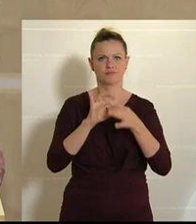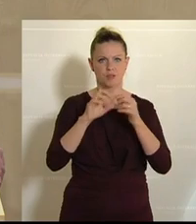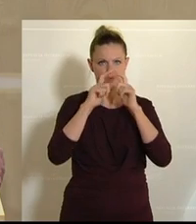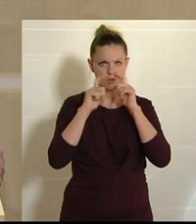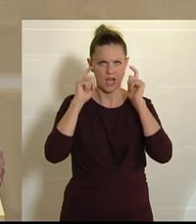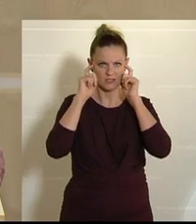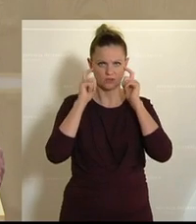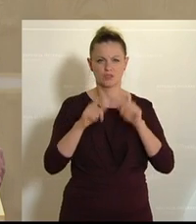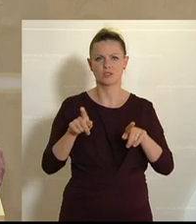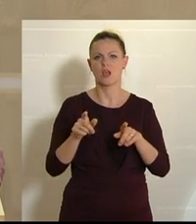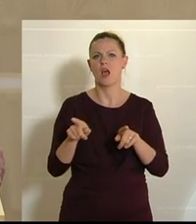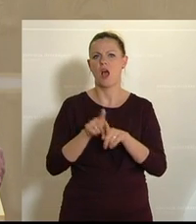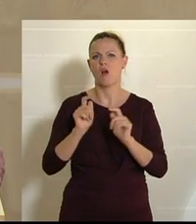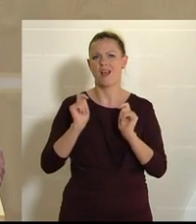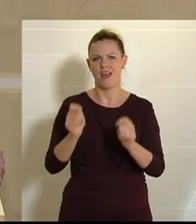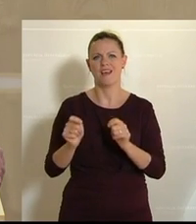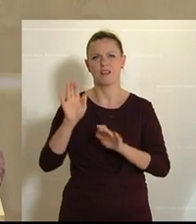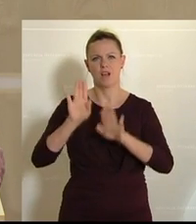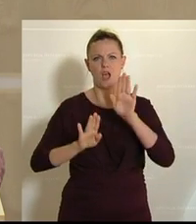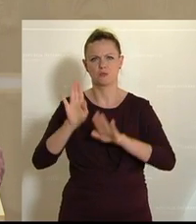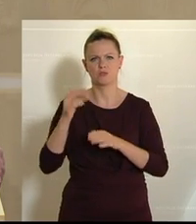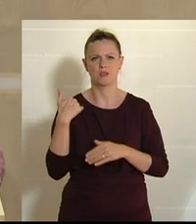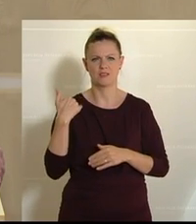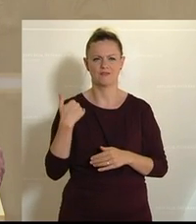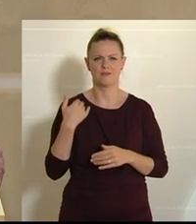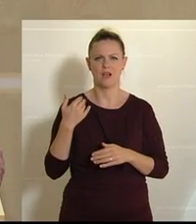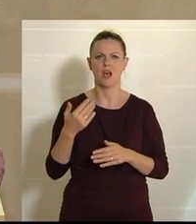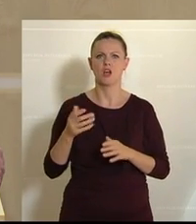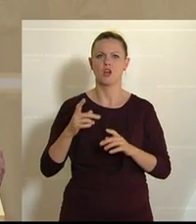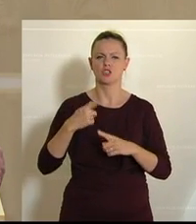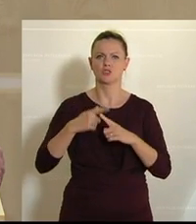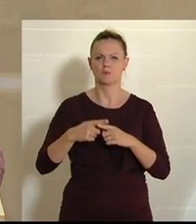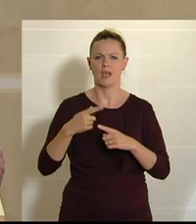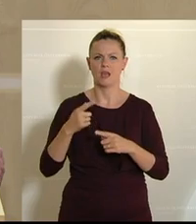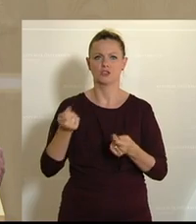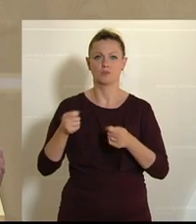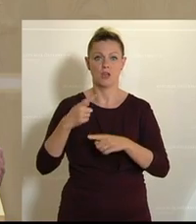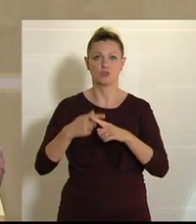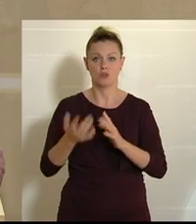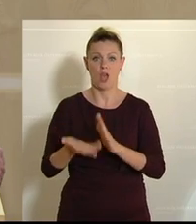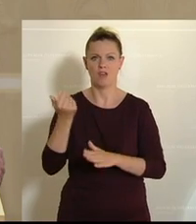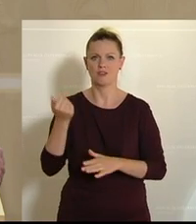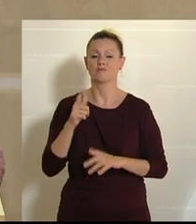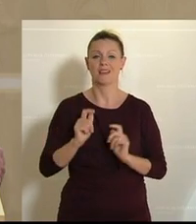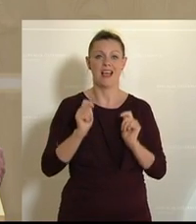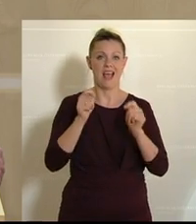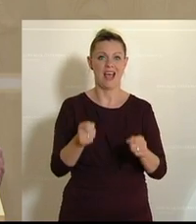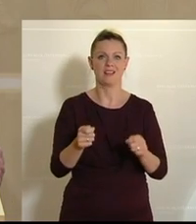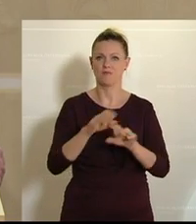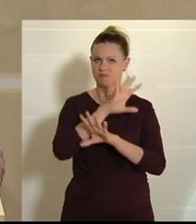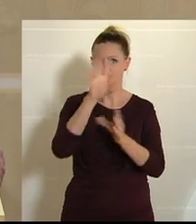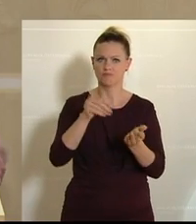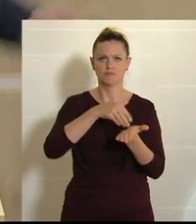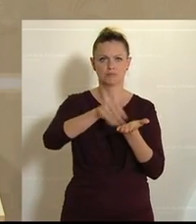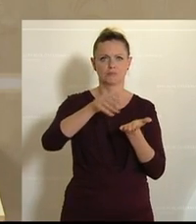-Nasen-Schutz. Wir haben über Anträge abgestimmt, Aufhebung der Sperrstunden. Was haben Sie gemacht? Sie haben diese Anträge hier pauschal